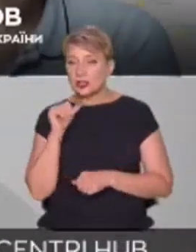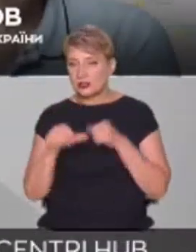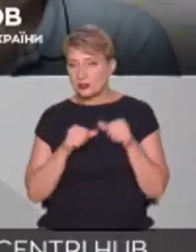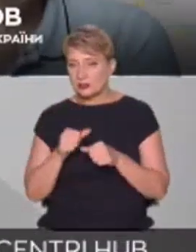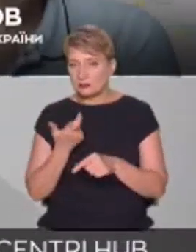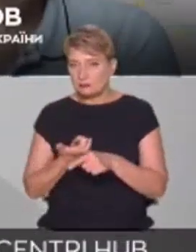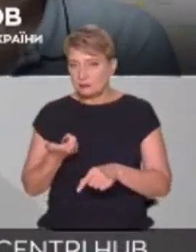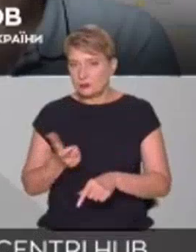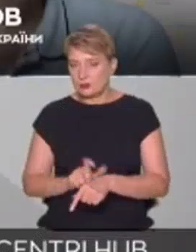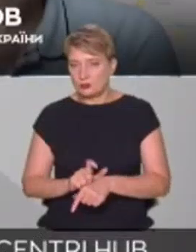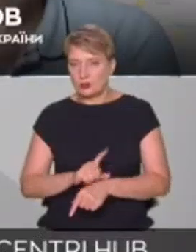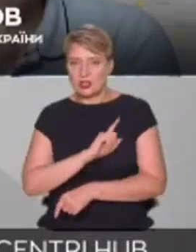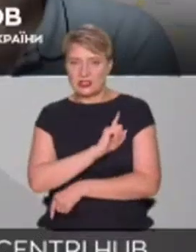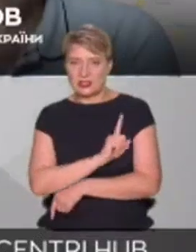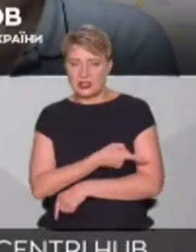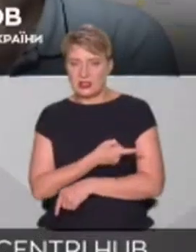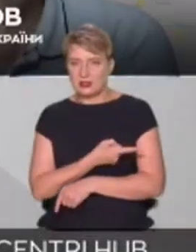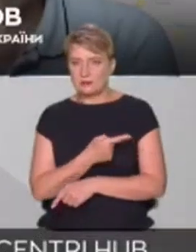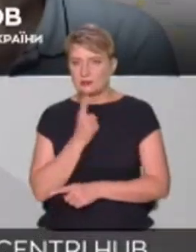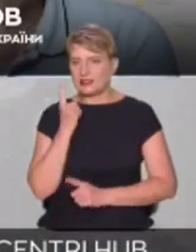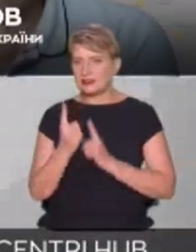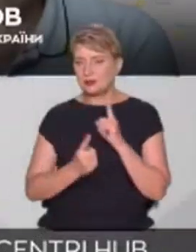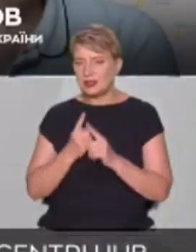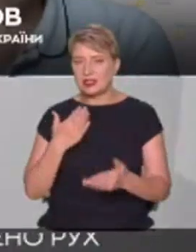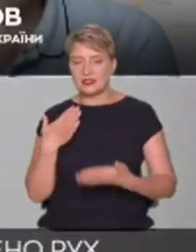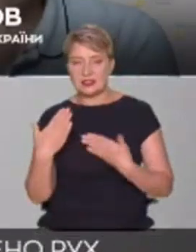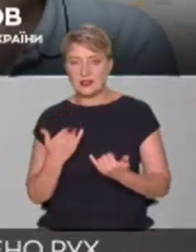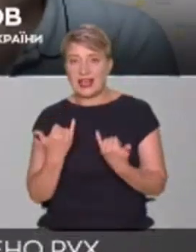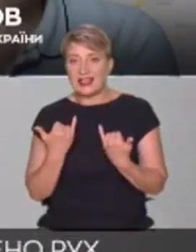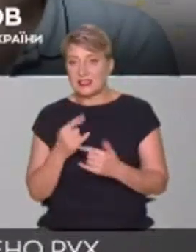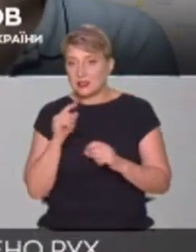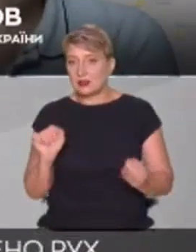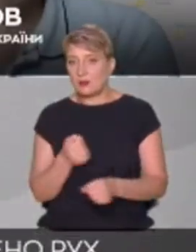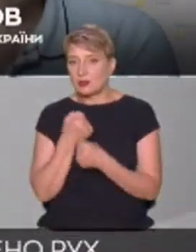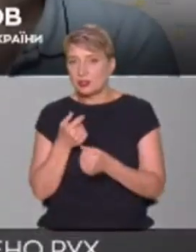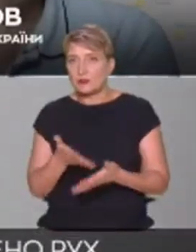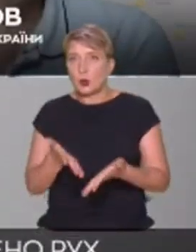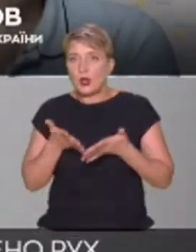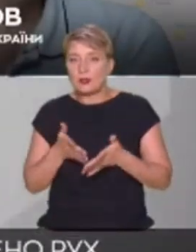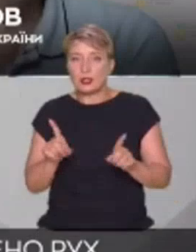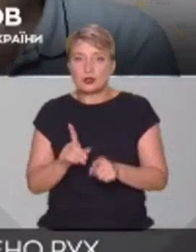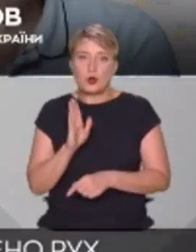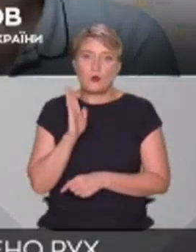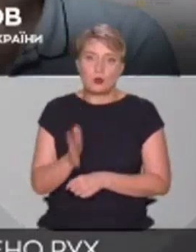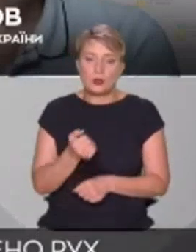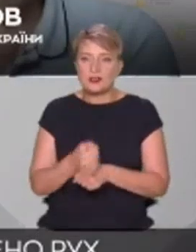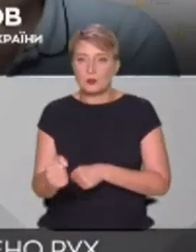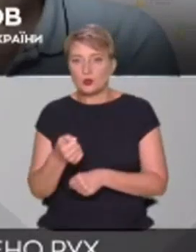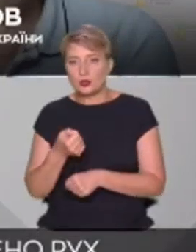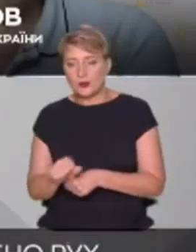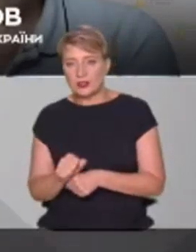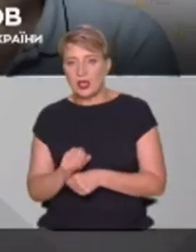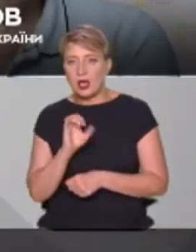сильно зміни вставлення, зараз це вже просто неможливо уявити, що ми будемо якось змушувати або